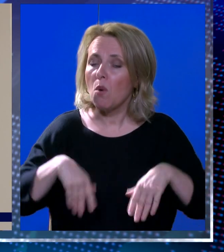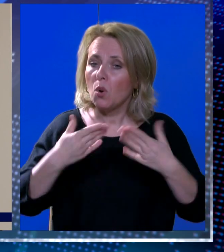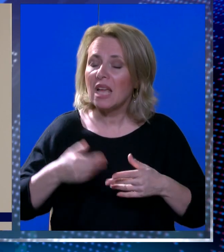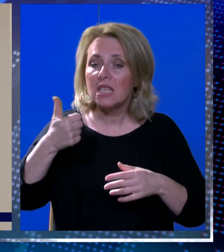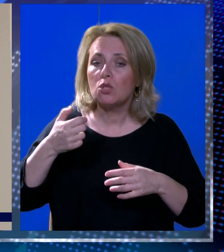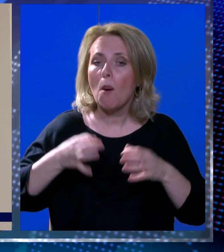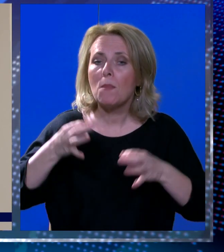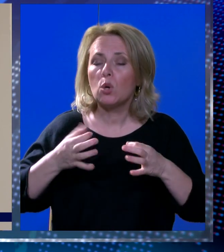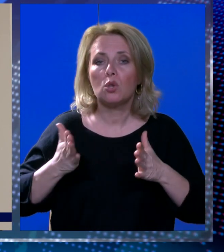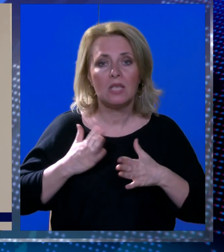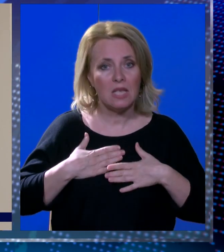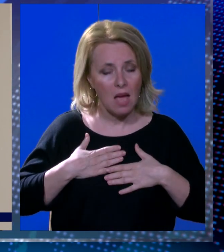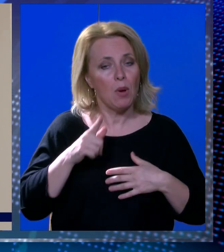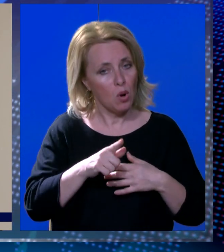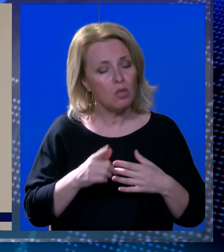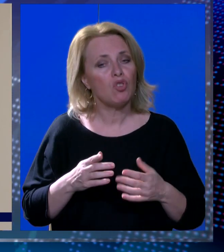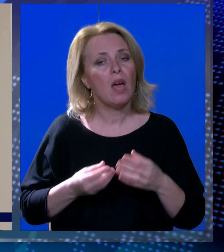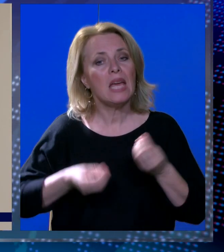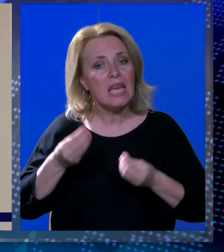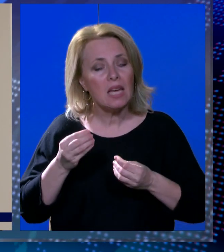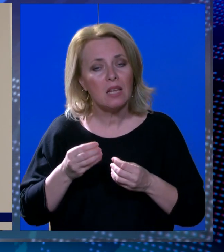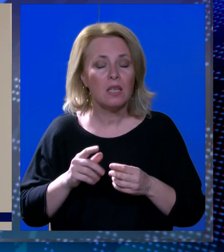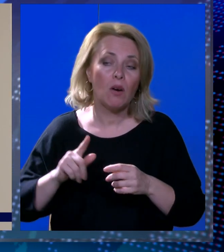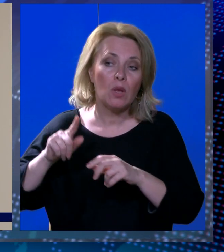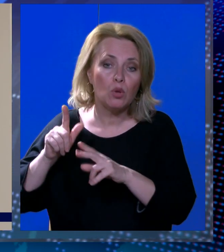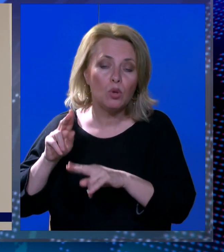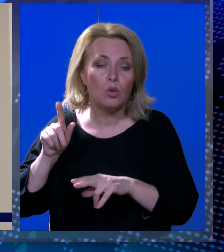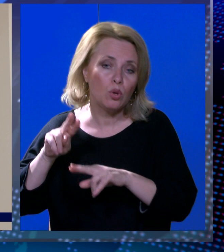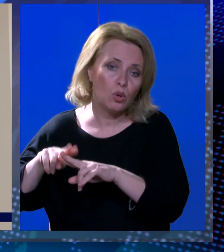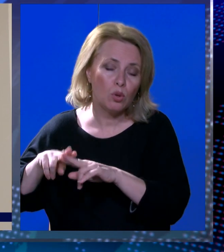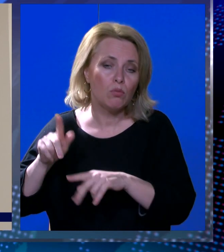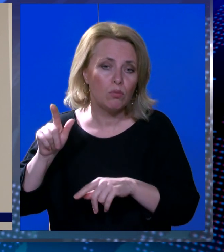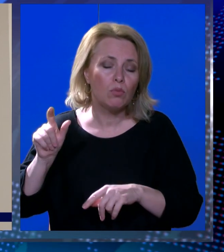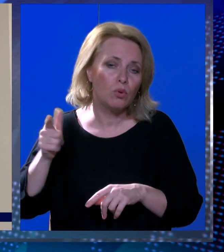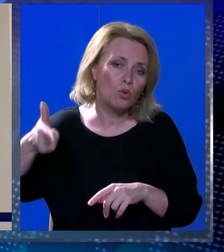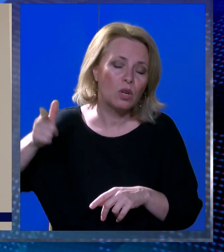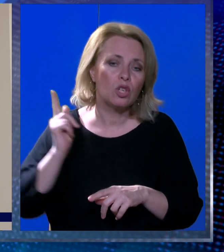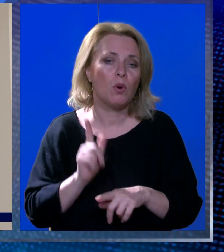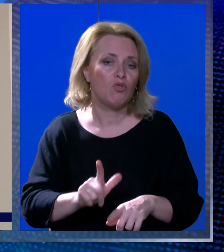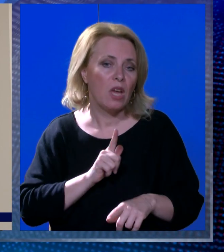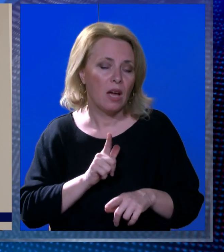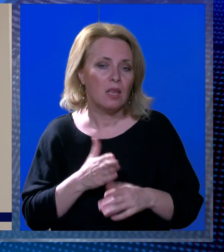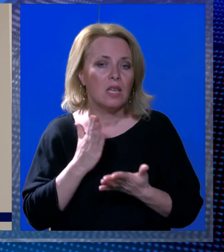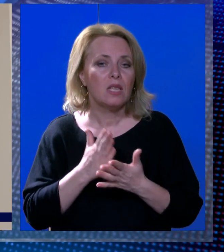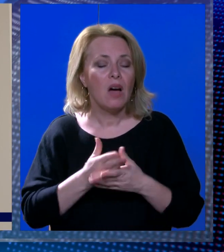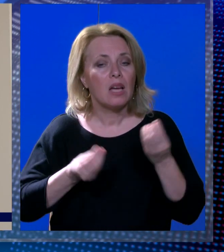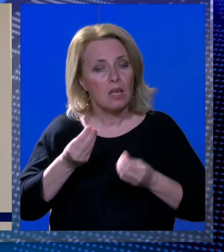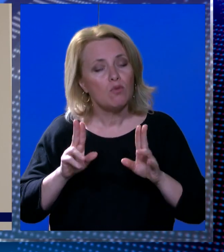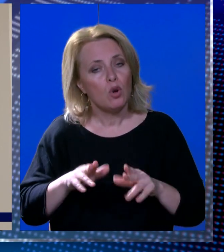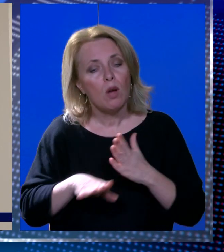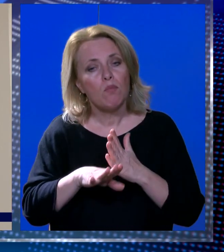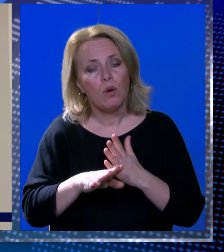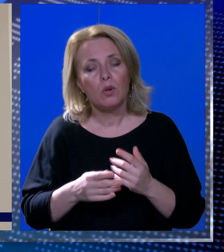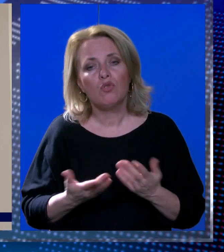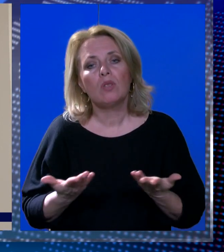% od sebe igrati će. Marmamo čekat ćemo igrača koji su ozređeni. Svaki igrač je dobro došao, svaki igrač može